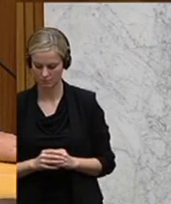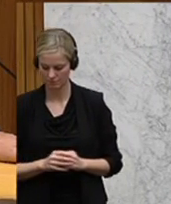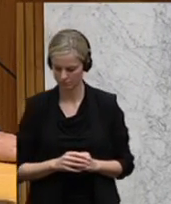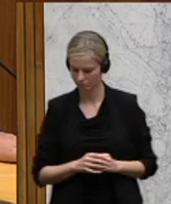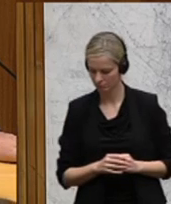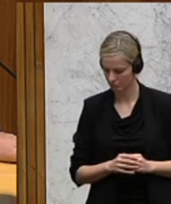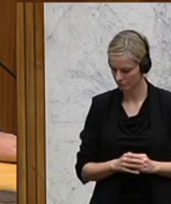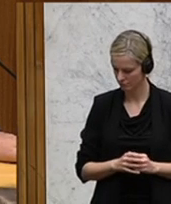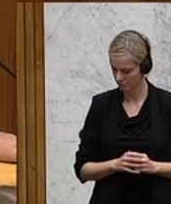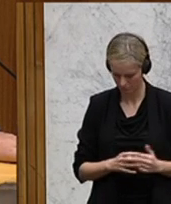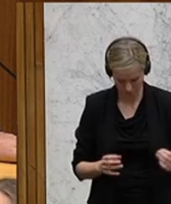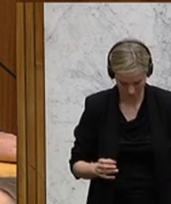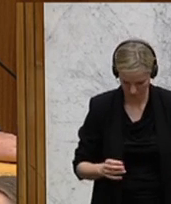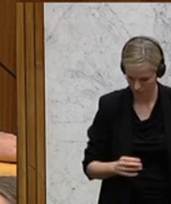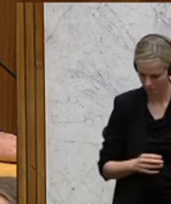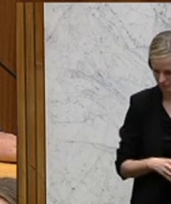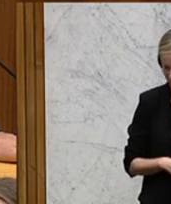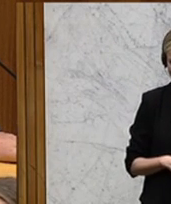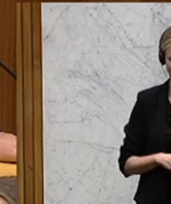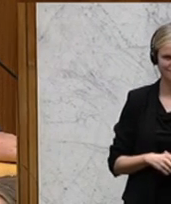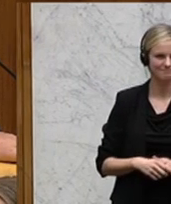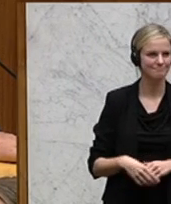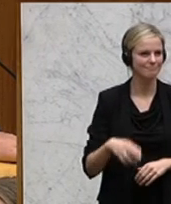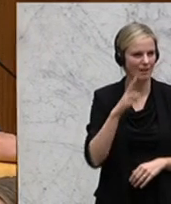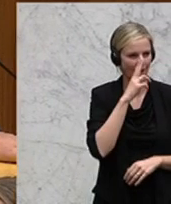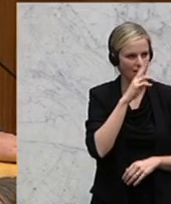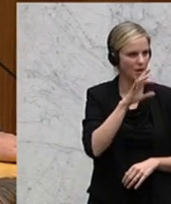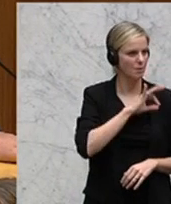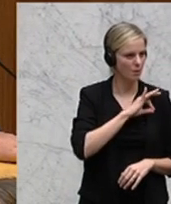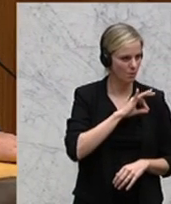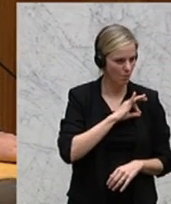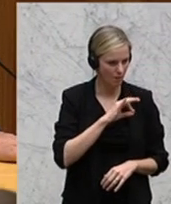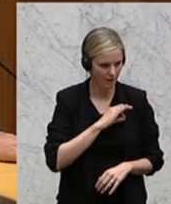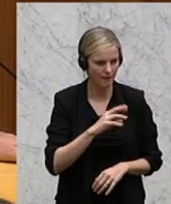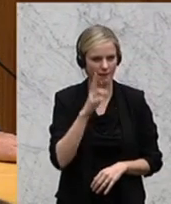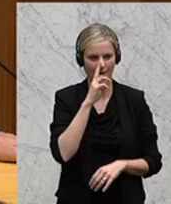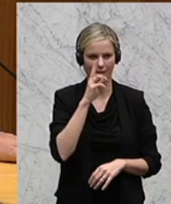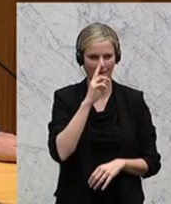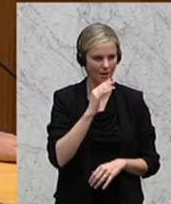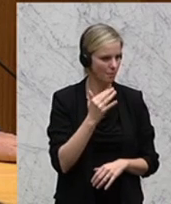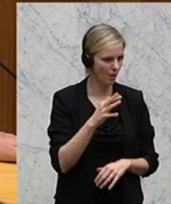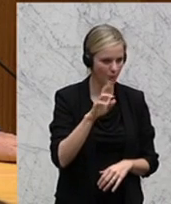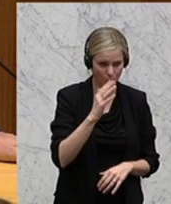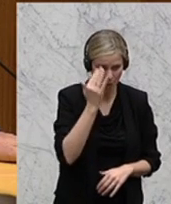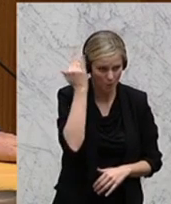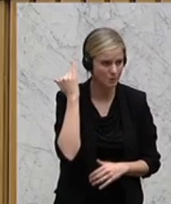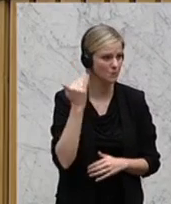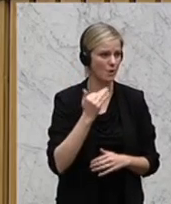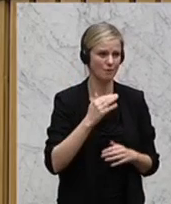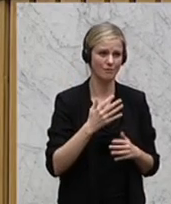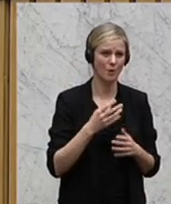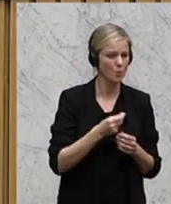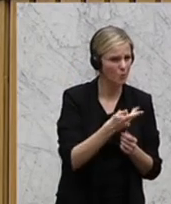lieber Rudi Hunsdorfer, auch ich wünsche euch beiden alles Gute und ich wünsche mir, dass ihr